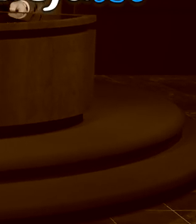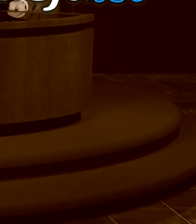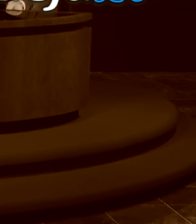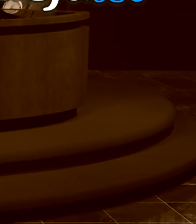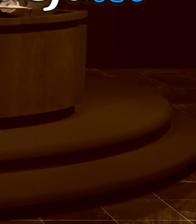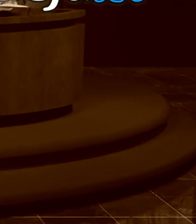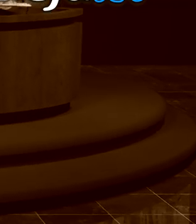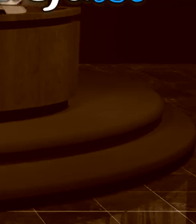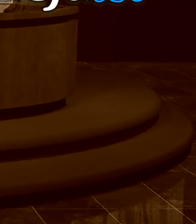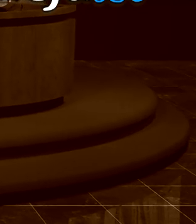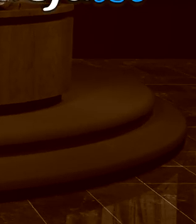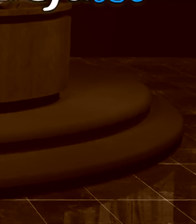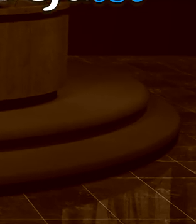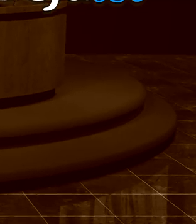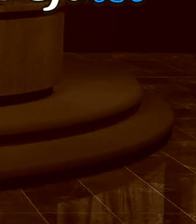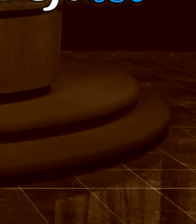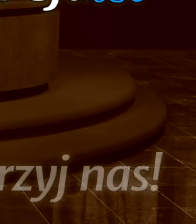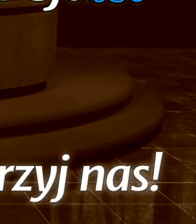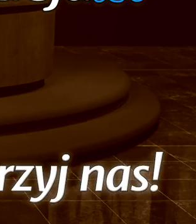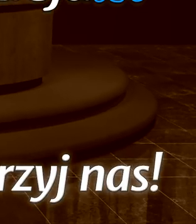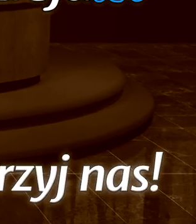muzyka